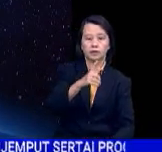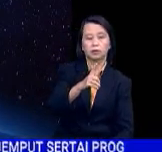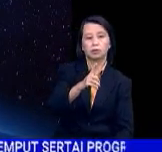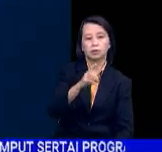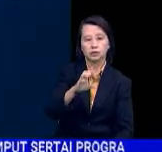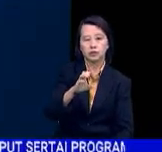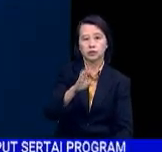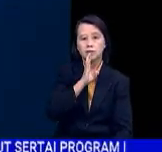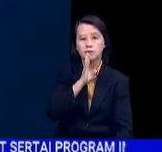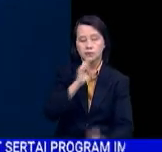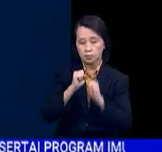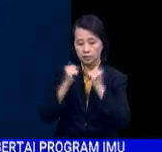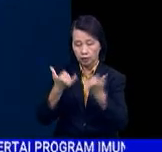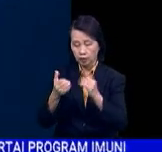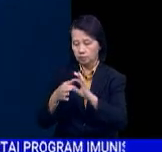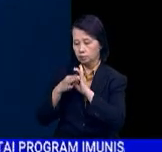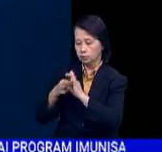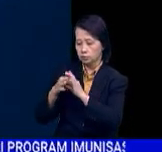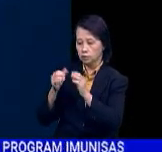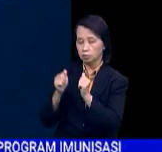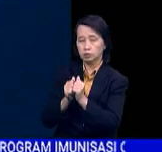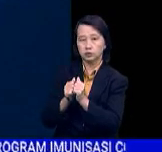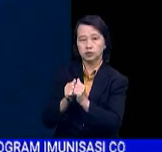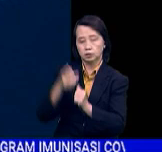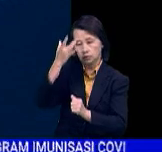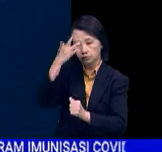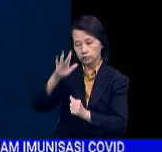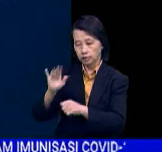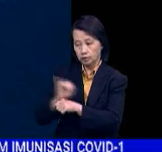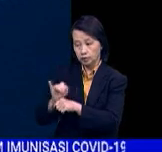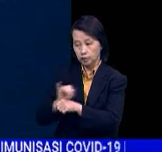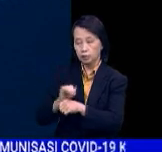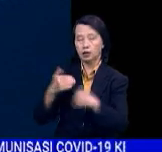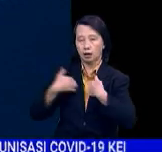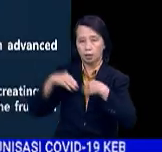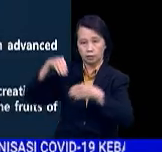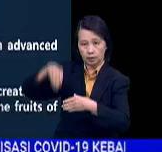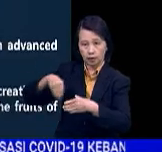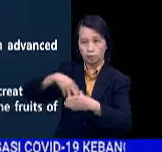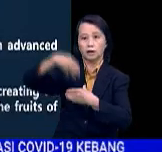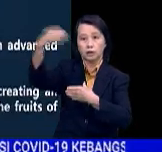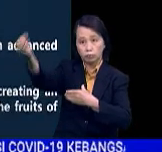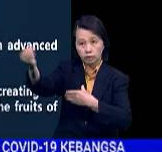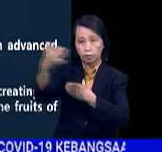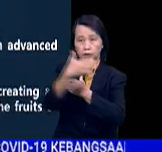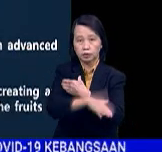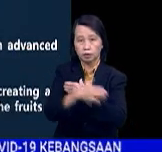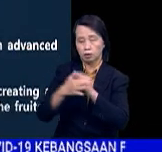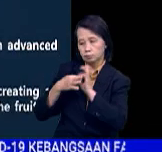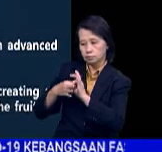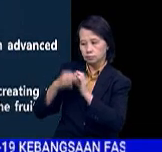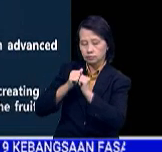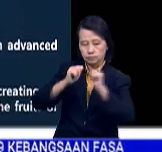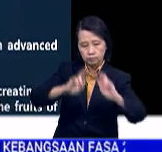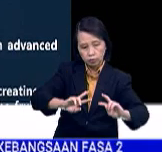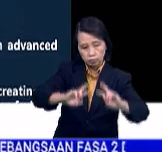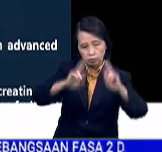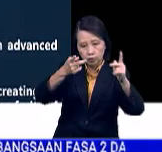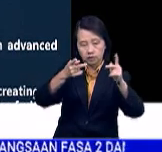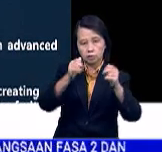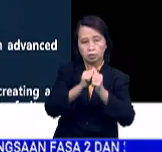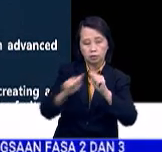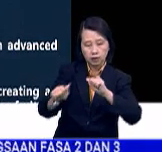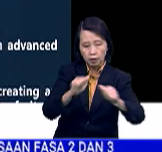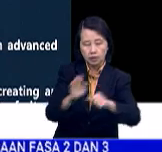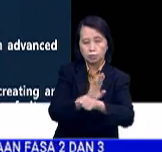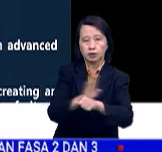menyatakan syarikatnya akan bekerjasama dengan semua sektor industri yang terdapat di dalam dan luar negara bagi meningkatkan produktiviti